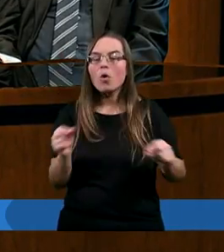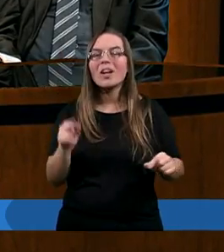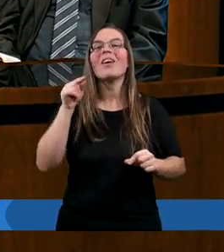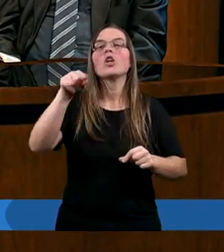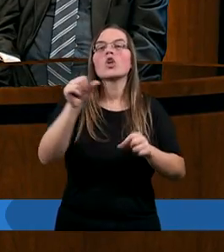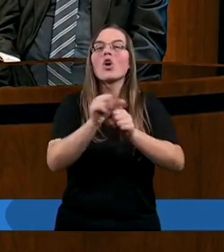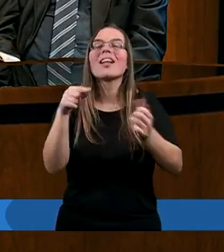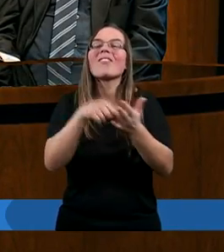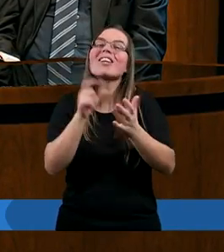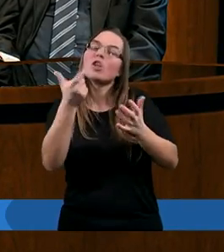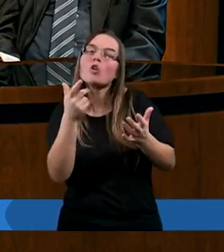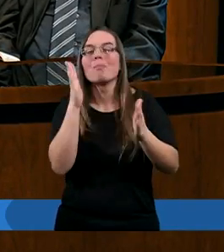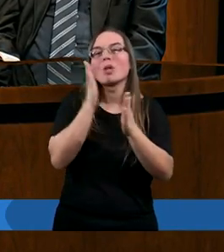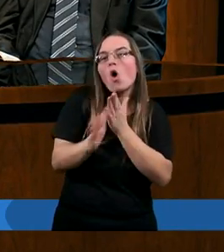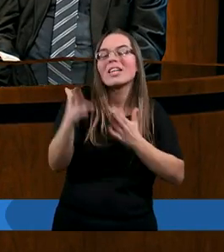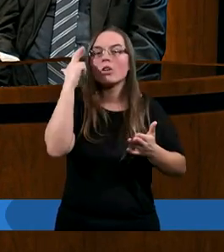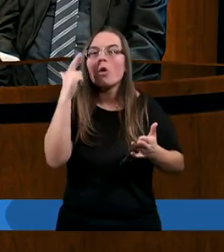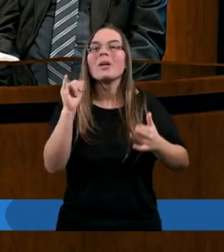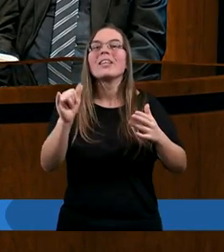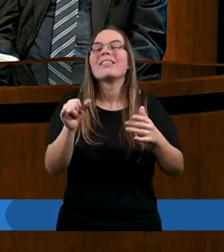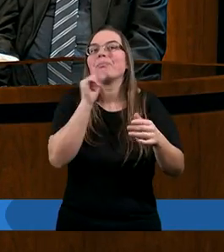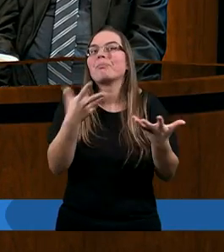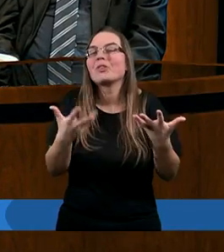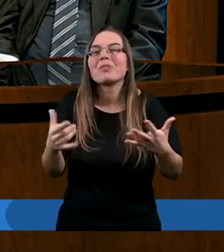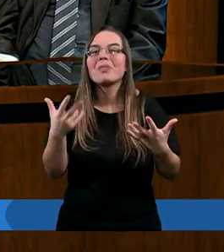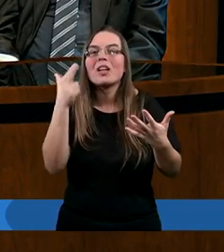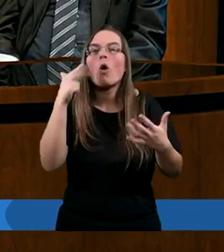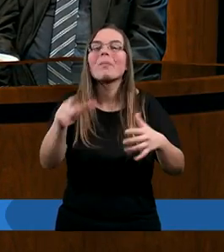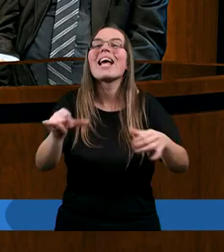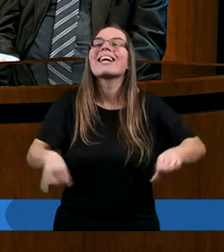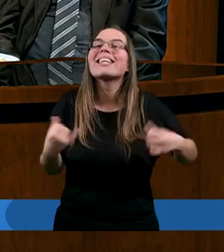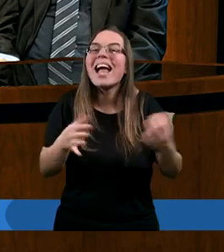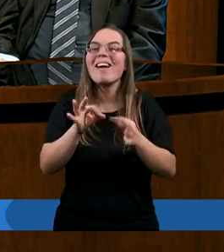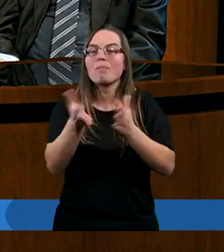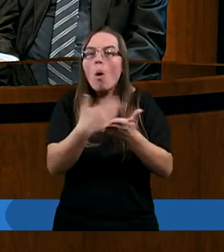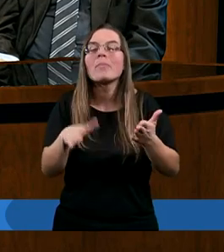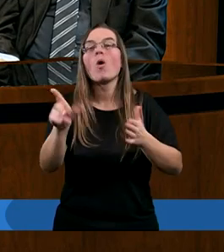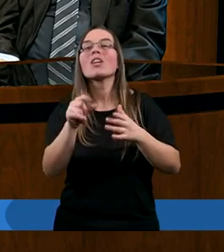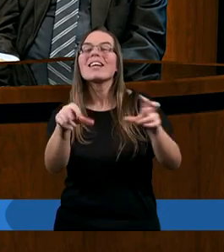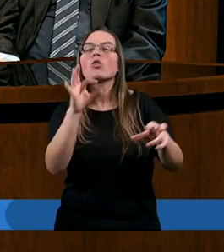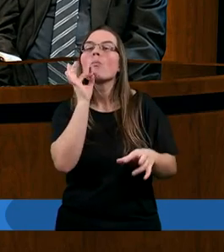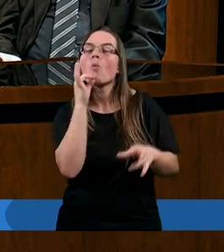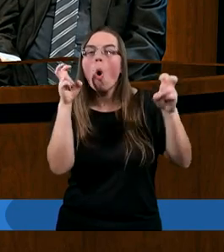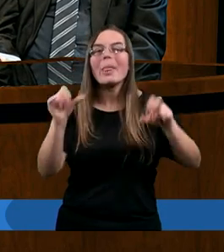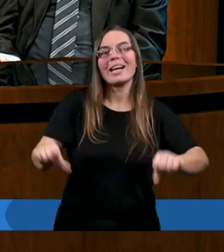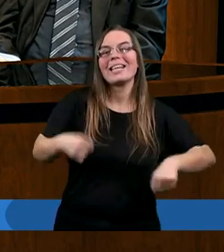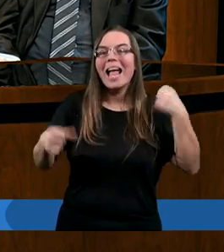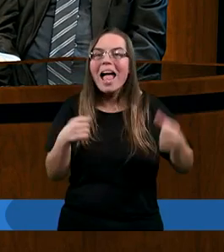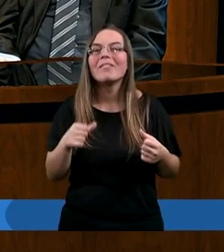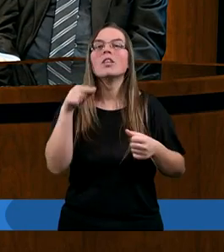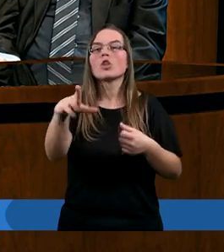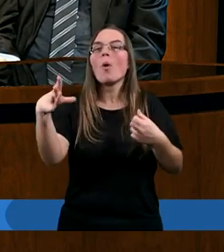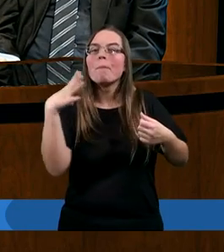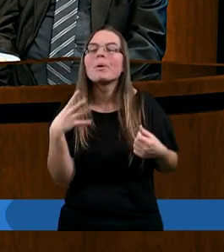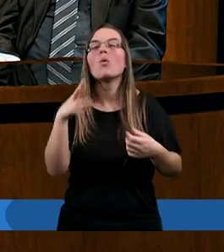wreszcie coś odkrywczego. W tym gniewie, który go taki objął. Tak, faktycznie. Taki młody, gniewny, który wiedział, że był